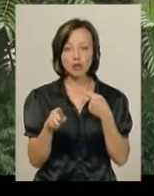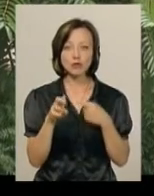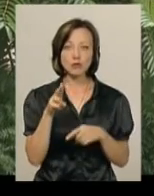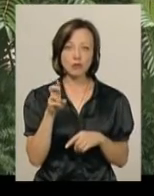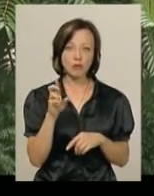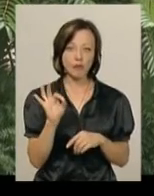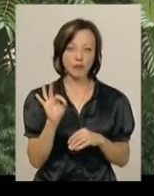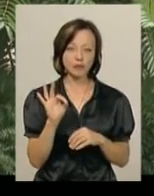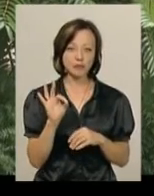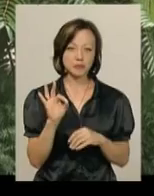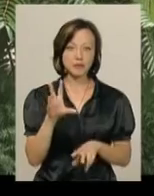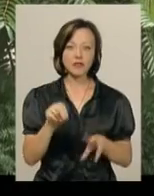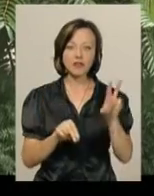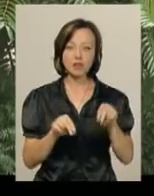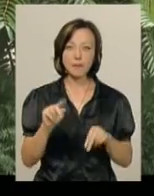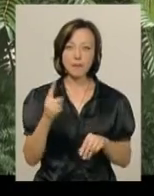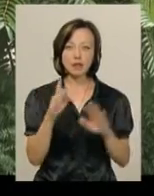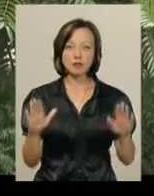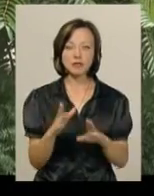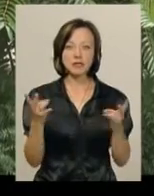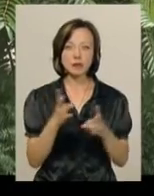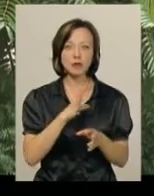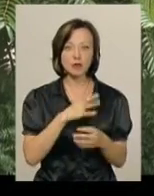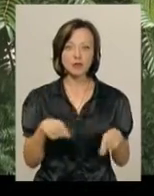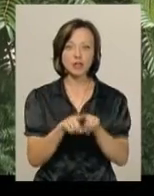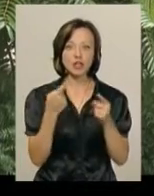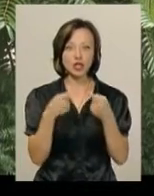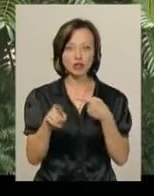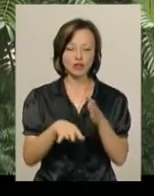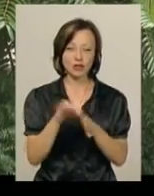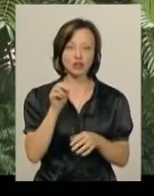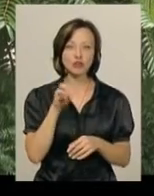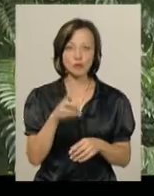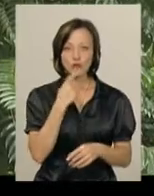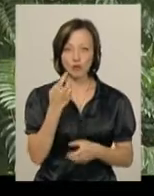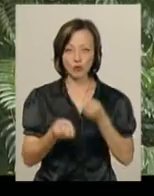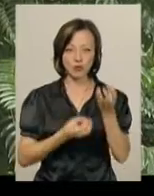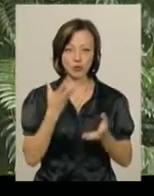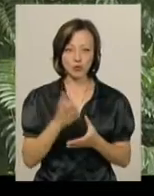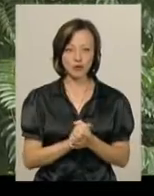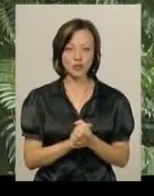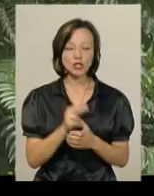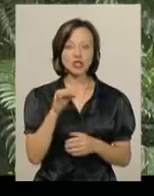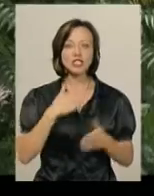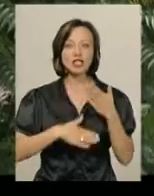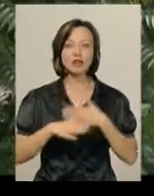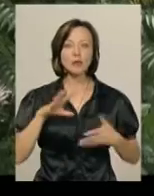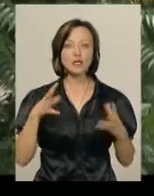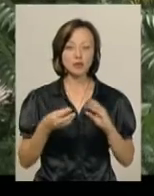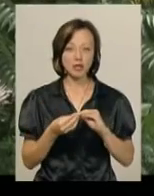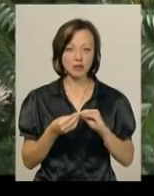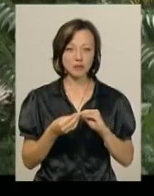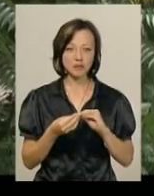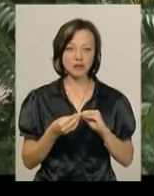що я вважаю, що першу пісню треба було все-таки іншу вибрати, чим «Червону руту». Чи задоволена Міла результатом?